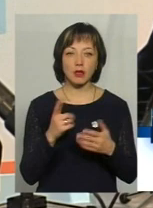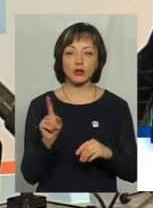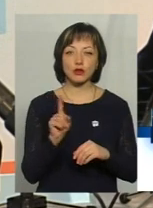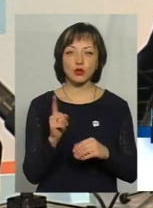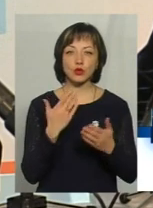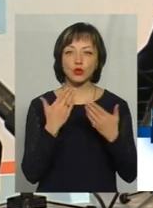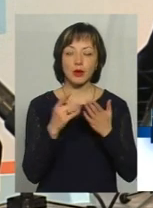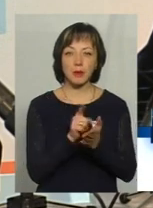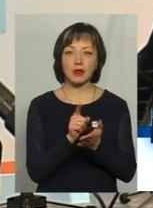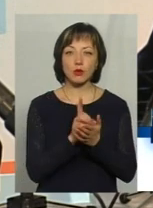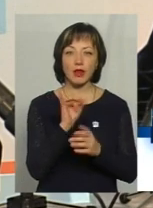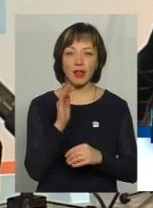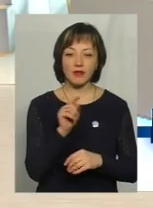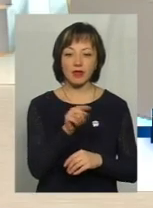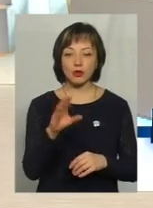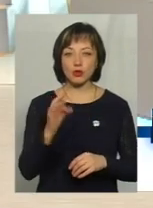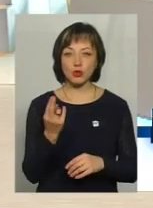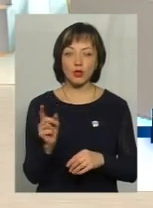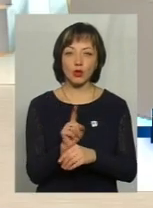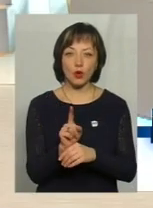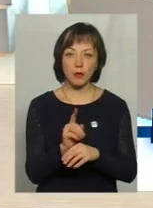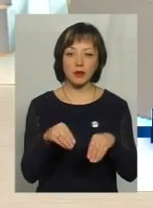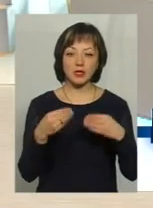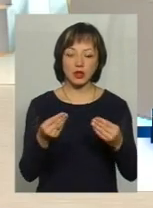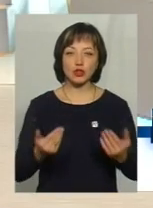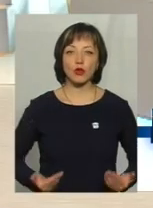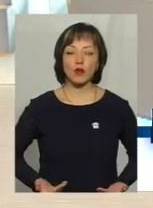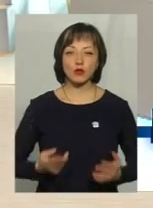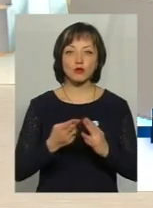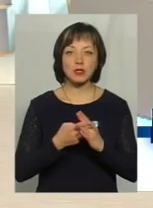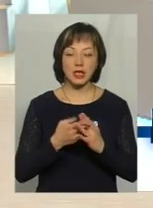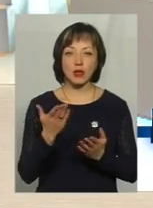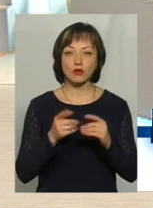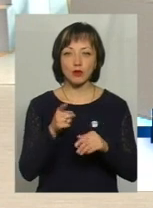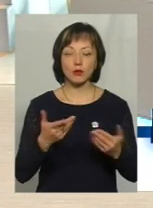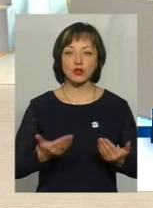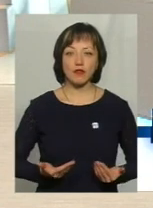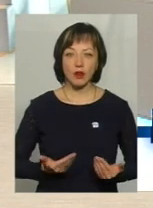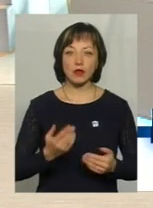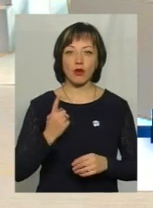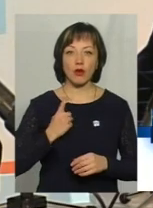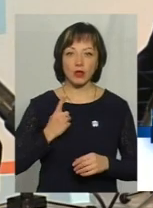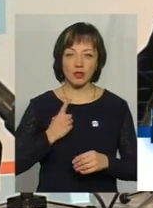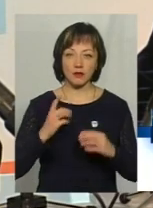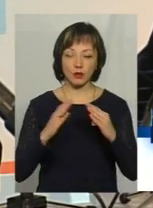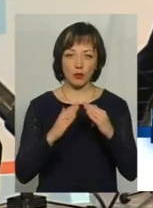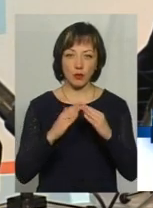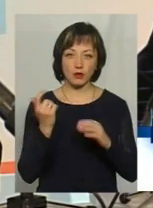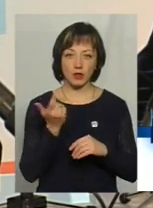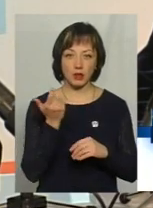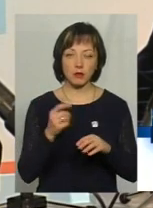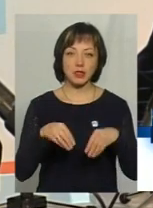стосується пенсіонерів, то для них соціальна норма для призначення житлових субсидій, якщо вони проживають у днівному господарстві,